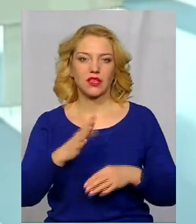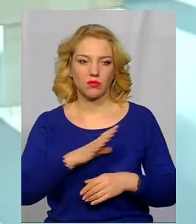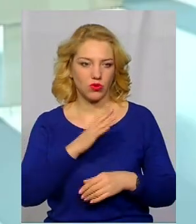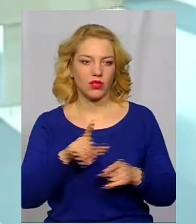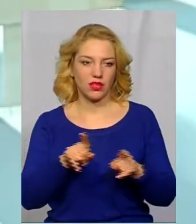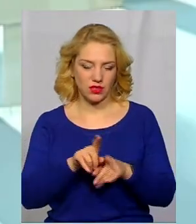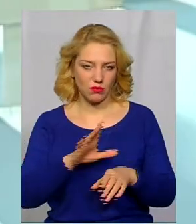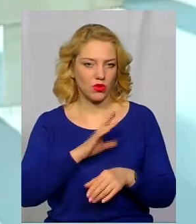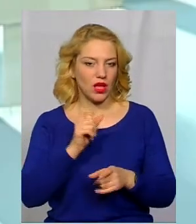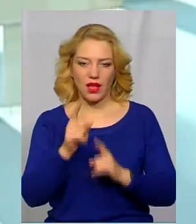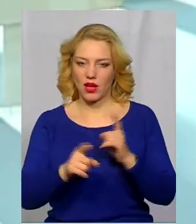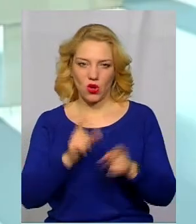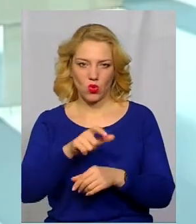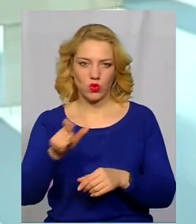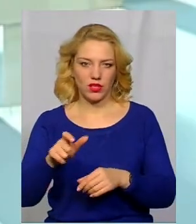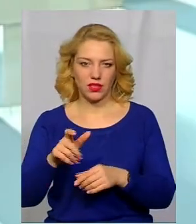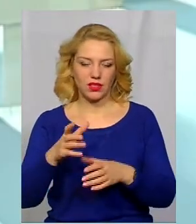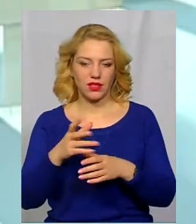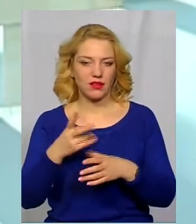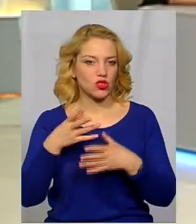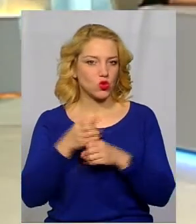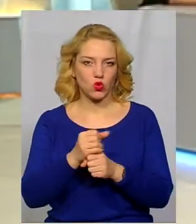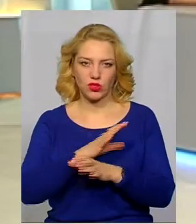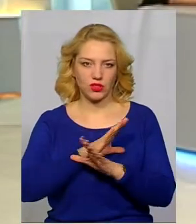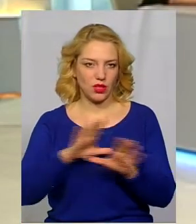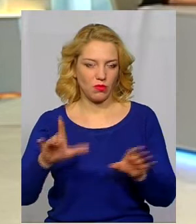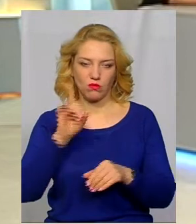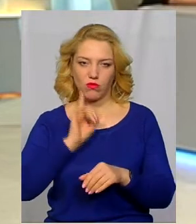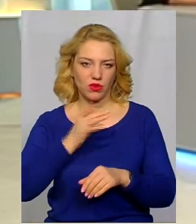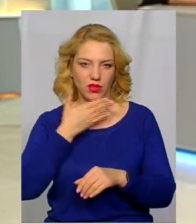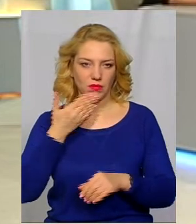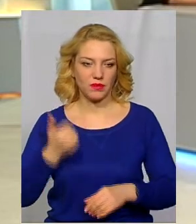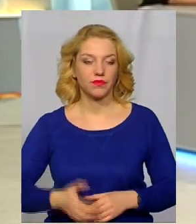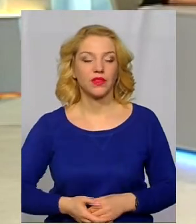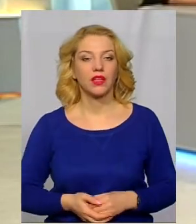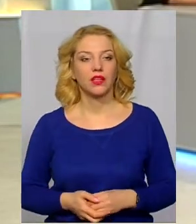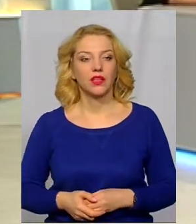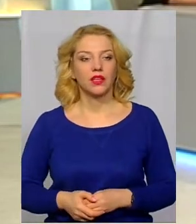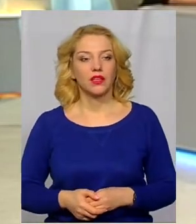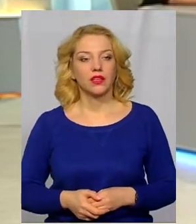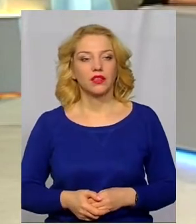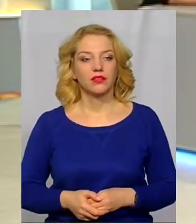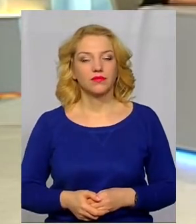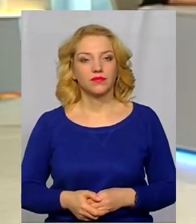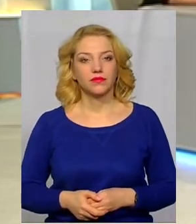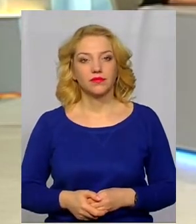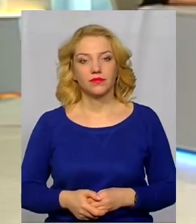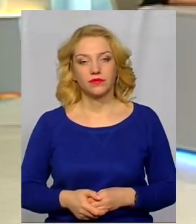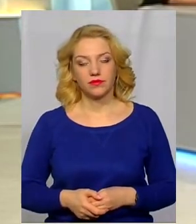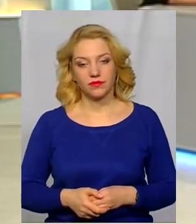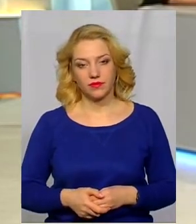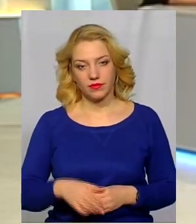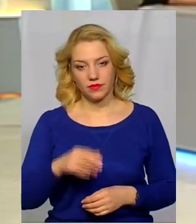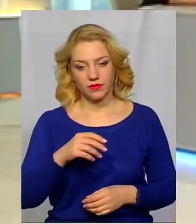змінили. Кількість не змінили, тобто про скорочення взагалі не скорочення поки що не йдеться. На єдиному порталі